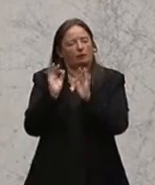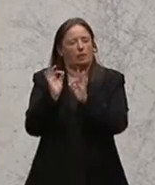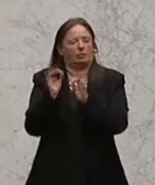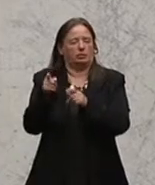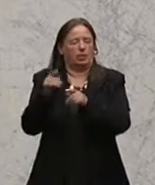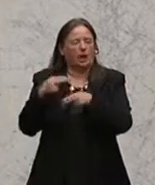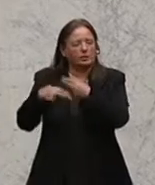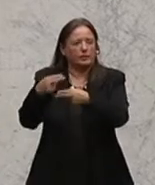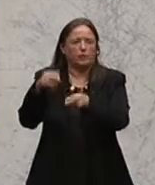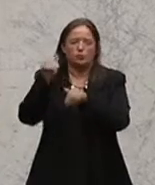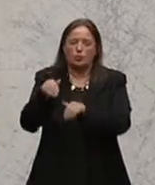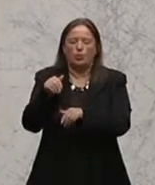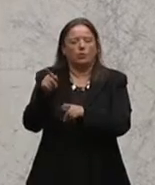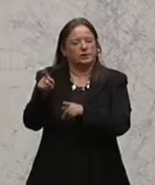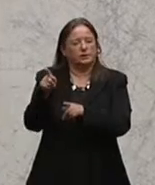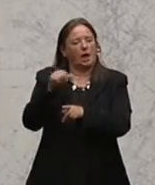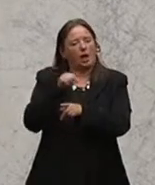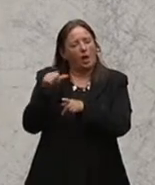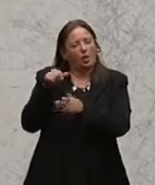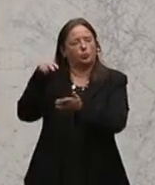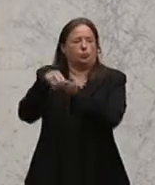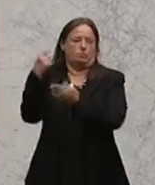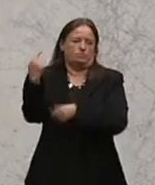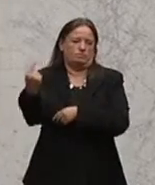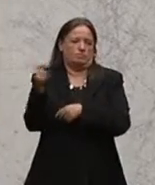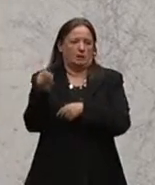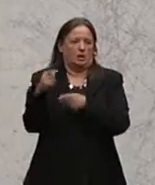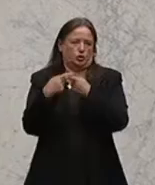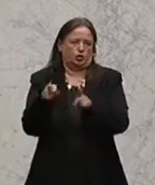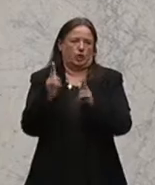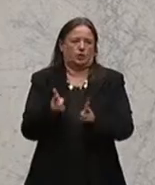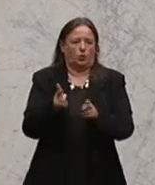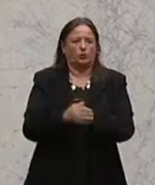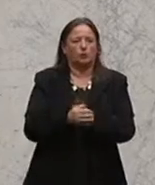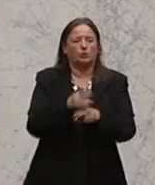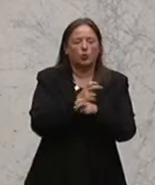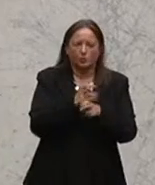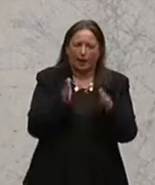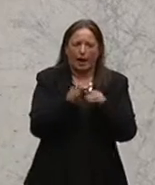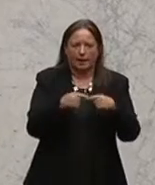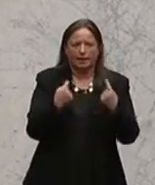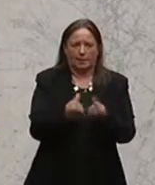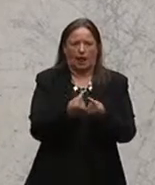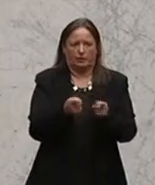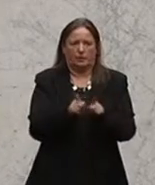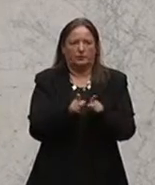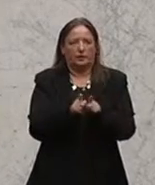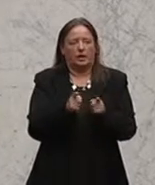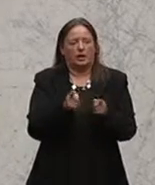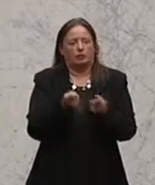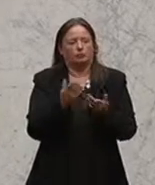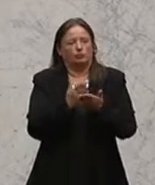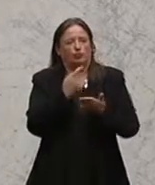können. Wir haben unterschiedliche Strukturen, auch wenn Österreich ein üblicherweise als kleines Land beschriebenes Land ist.